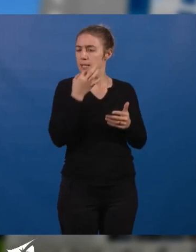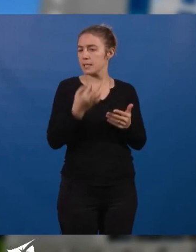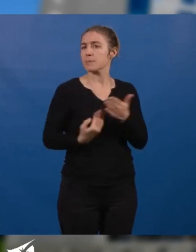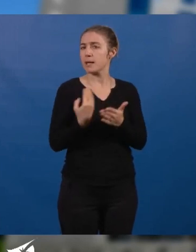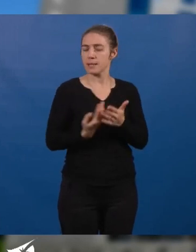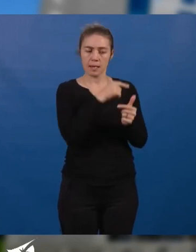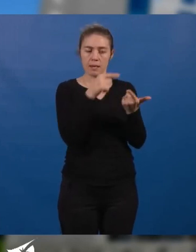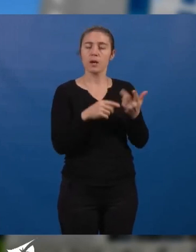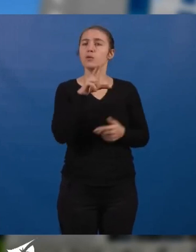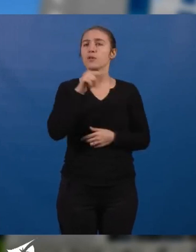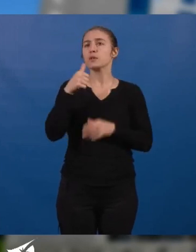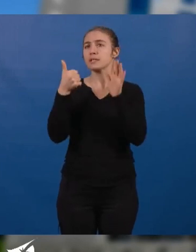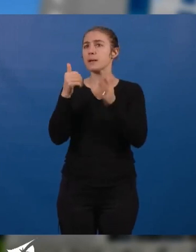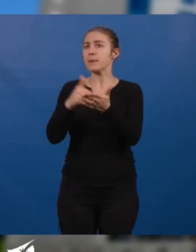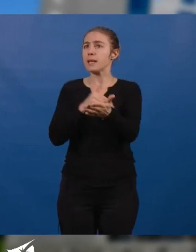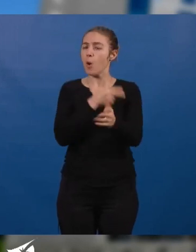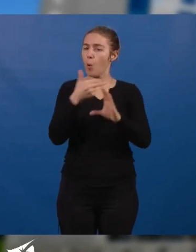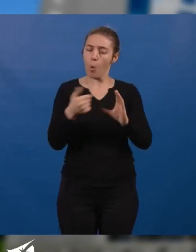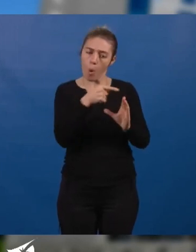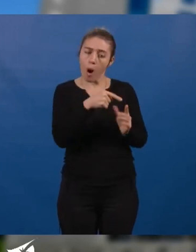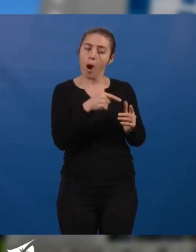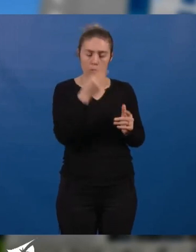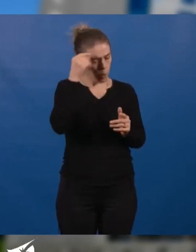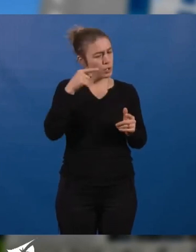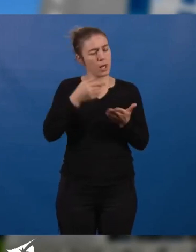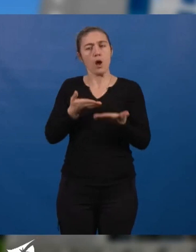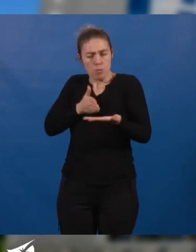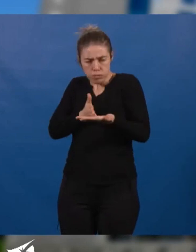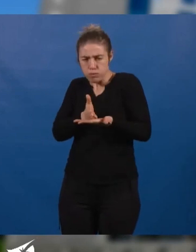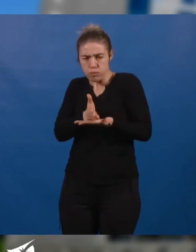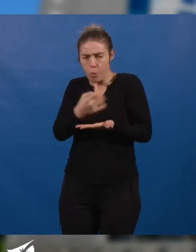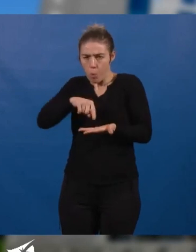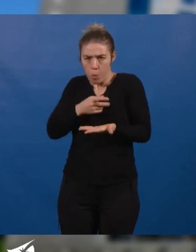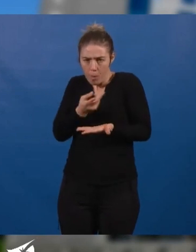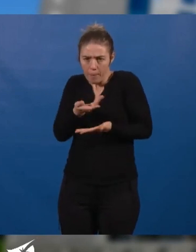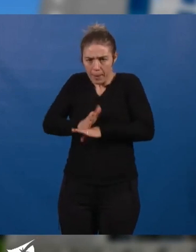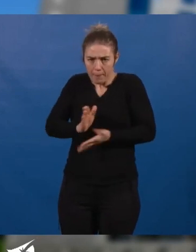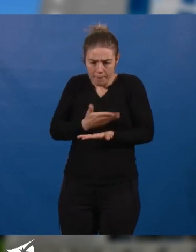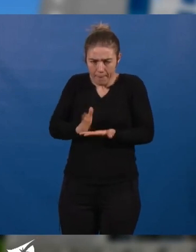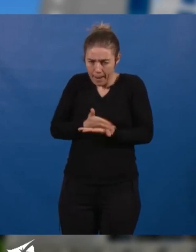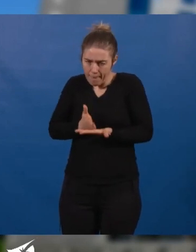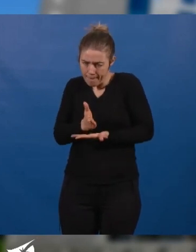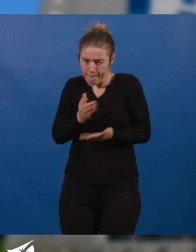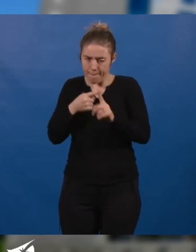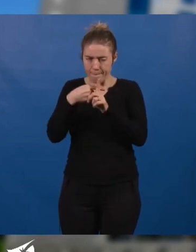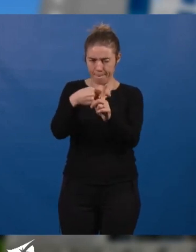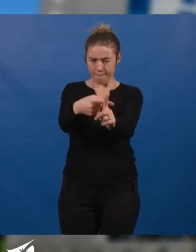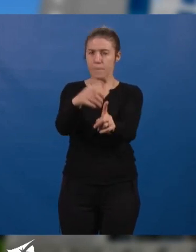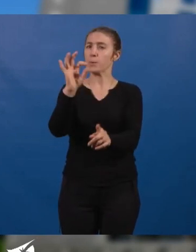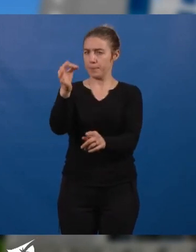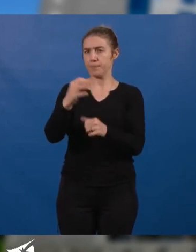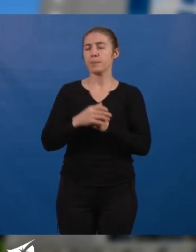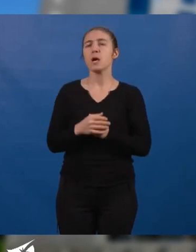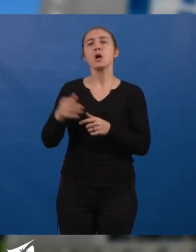les fameux 3,6 milliards d'euros, un cap, justement, nous le traçons, nous le fixons. Même les